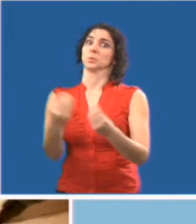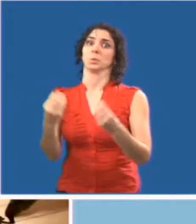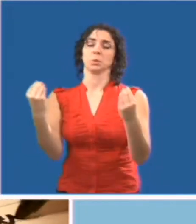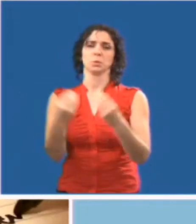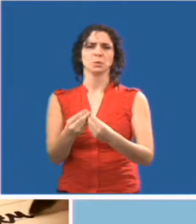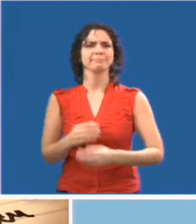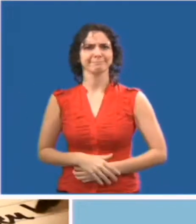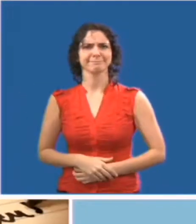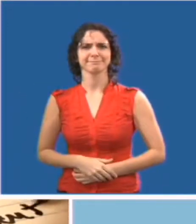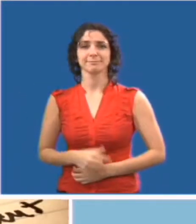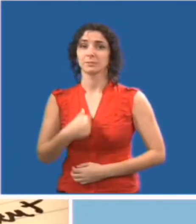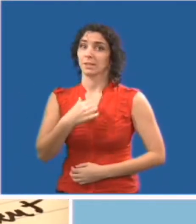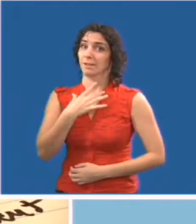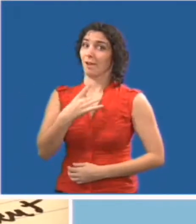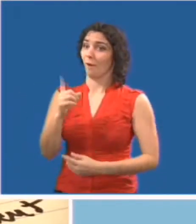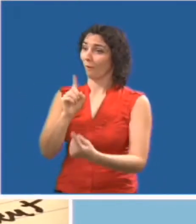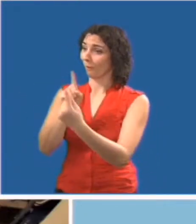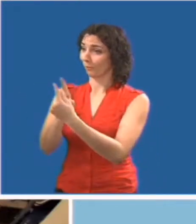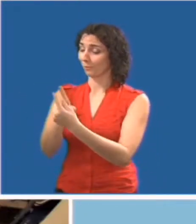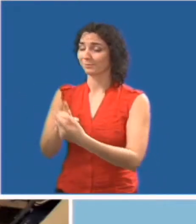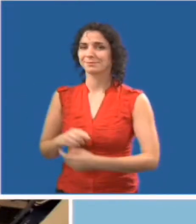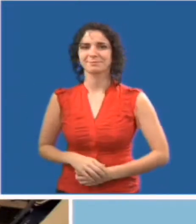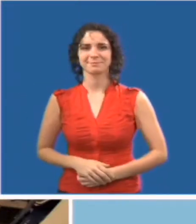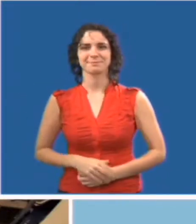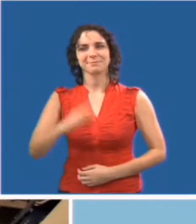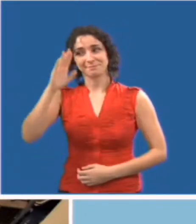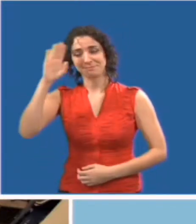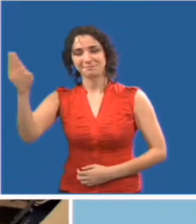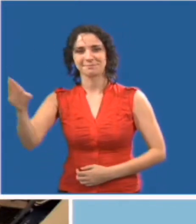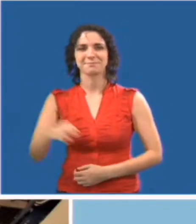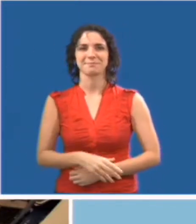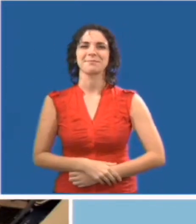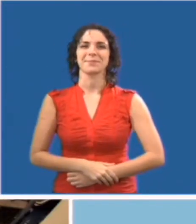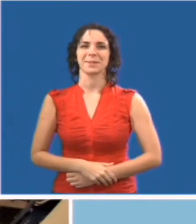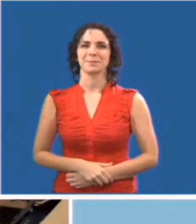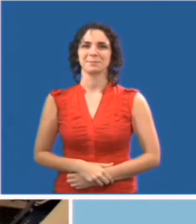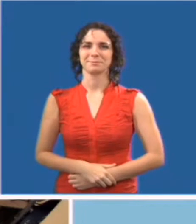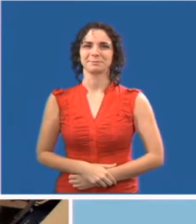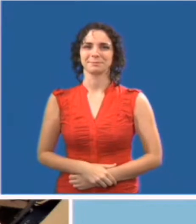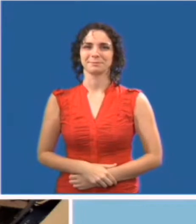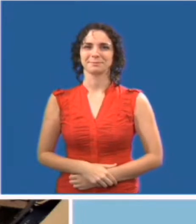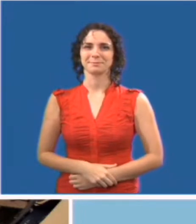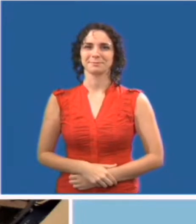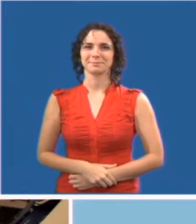Bien sûr. Merci infiniment. J'ai bien l de vous rencontrer. Au revoir.